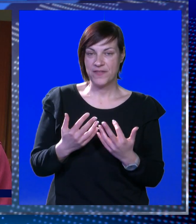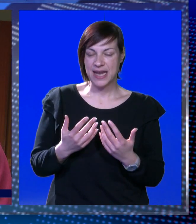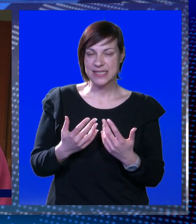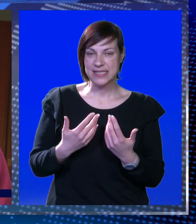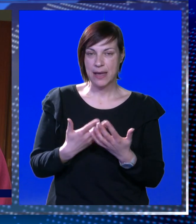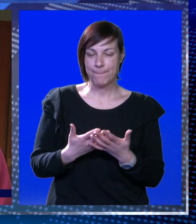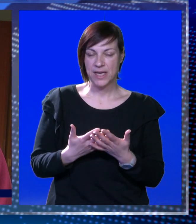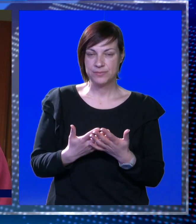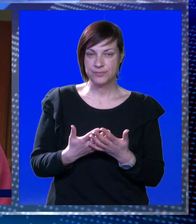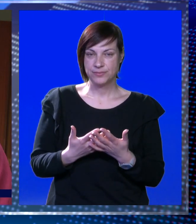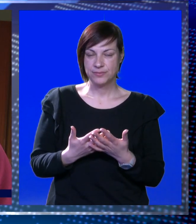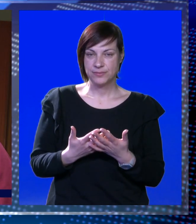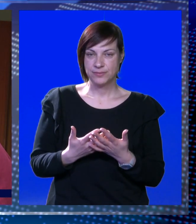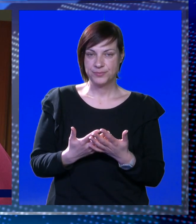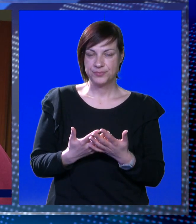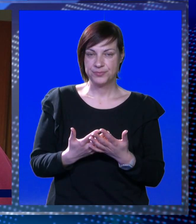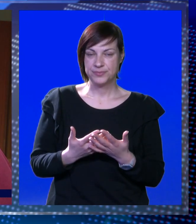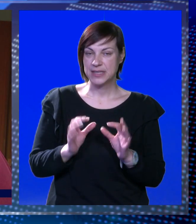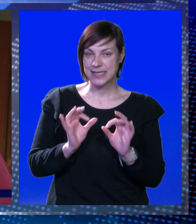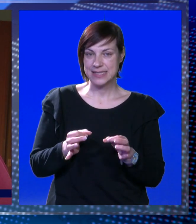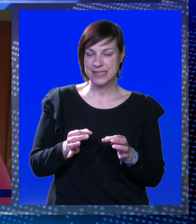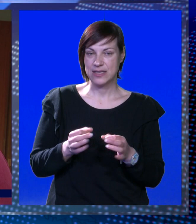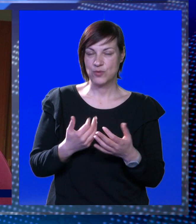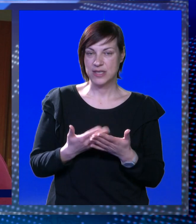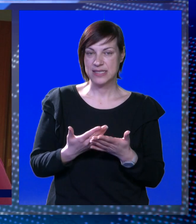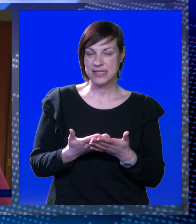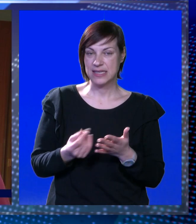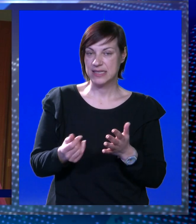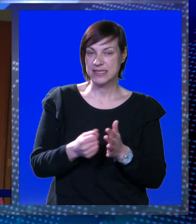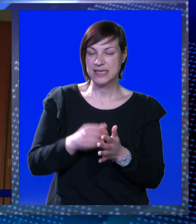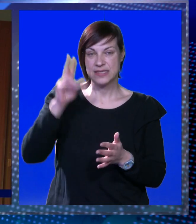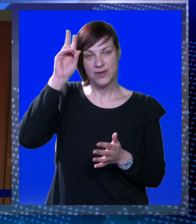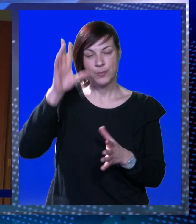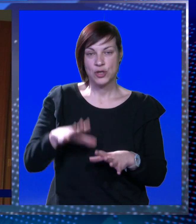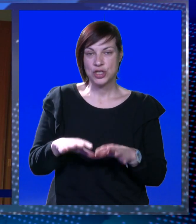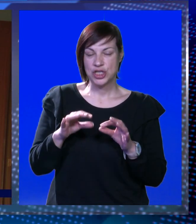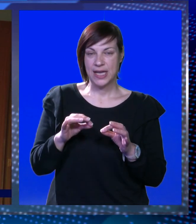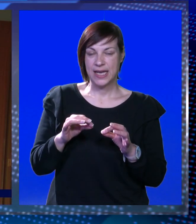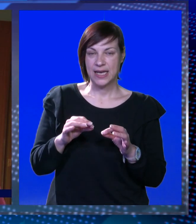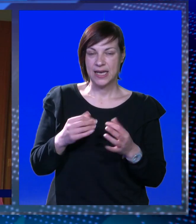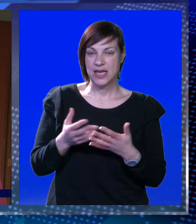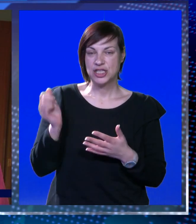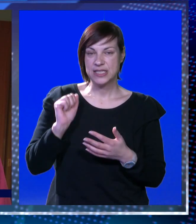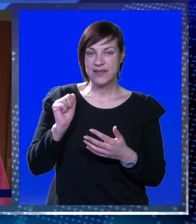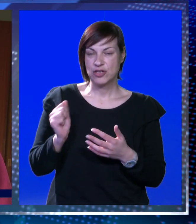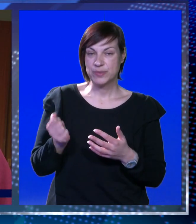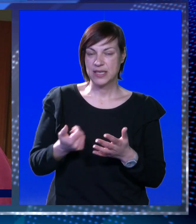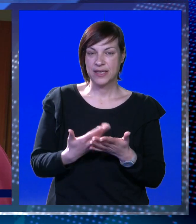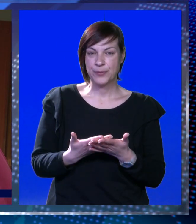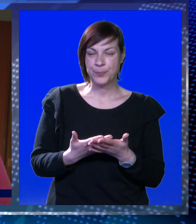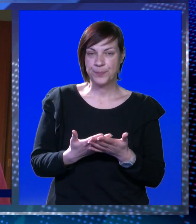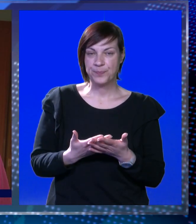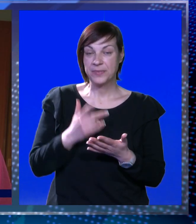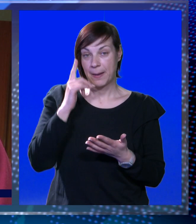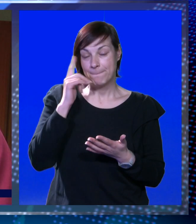financijskim aspektima, jer siguran sam da se za te sredstva može naći iz evropskih fondova,